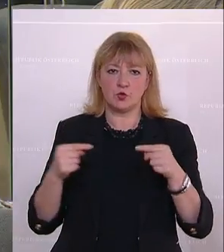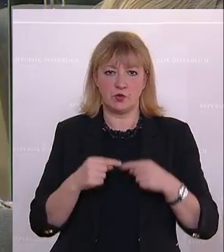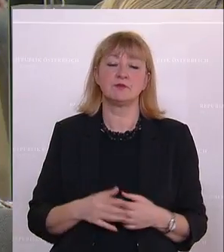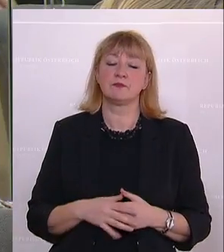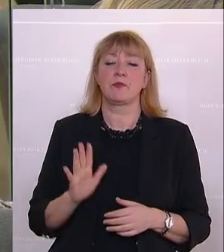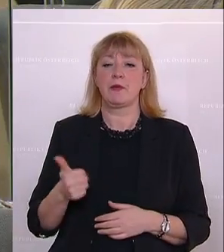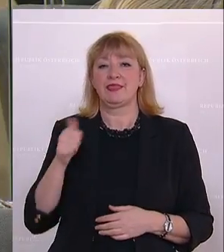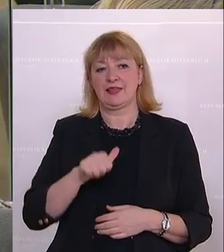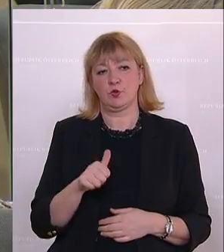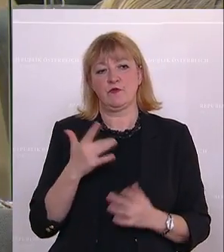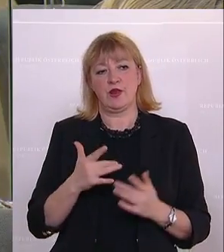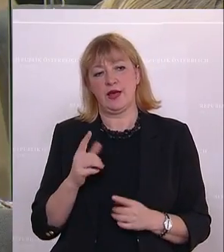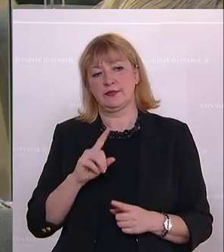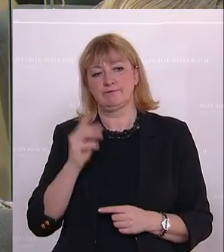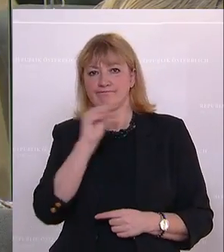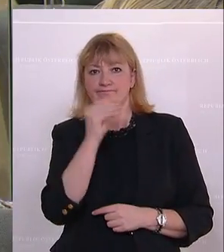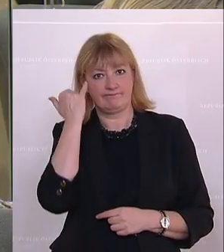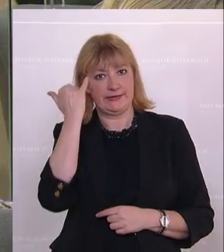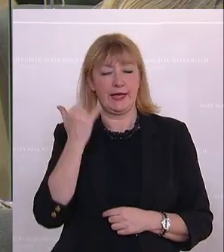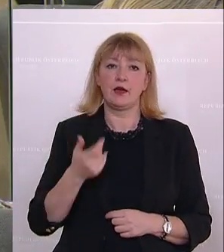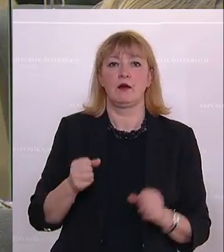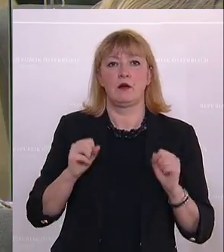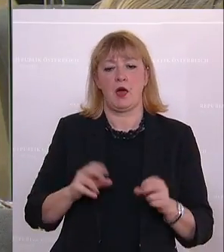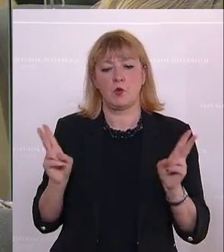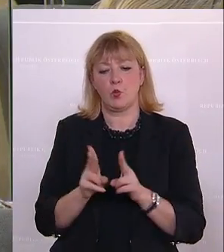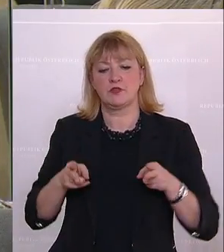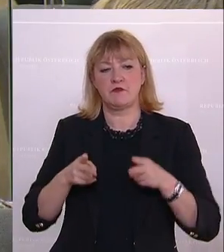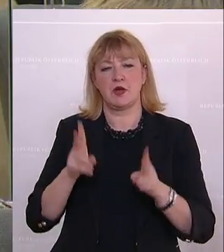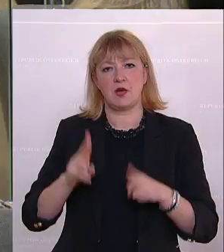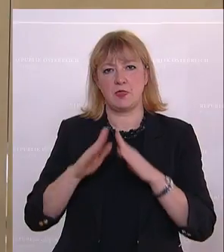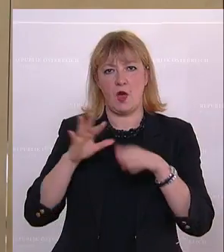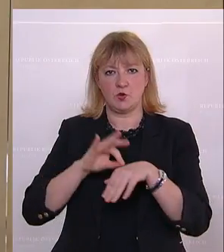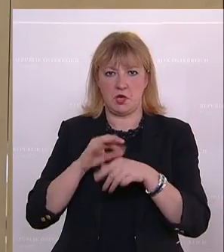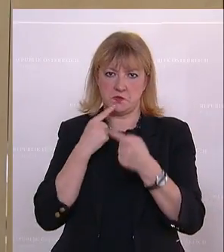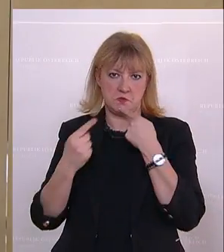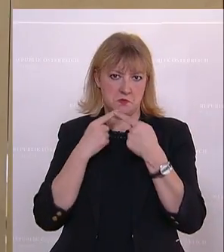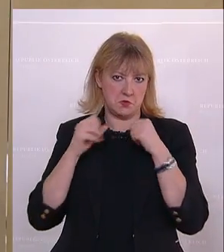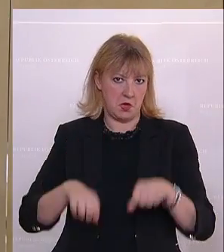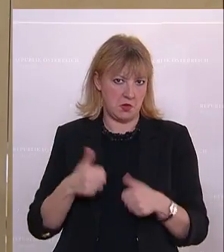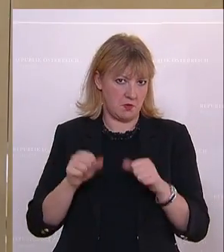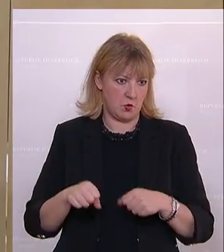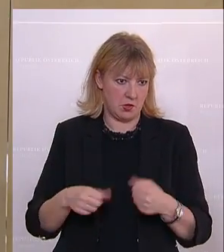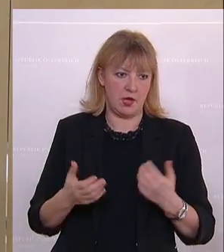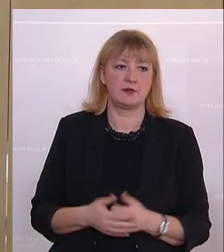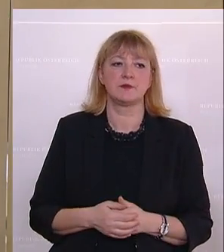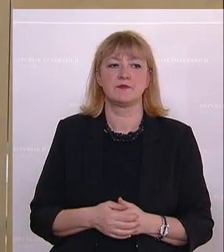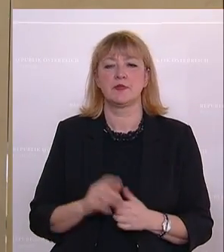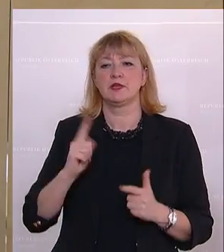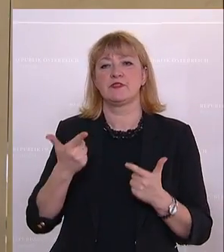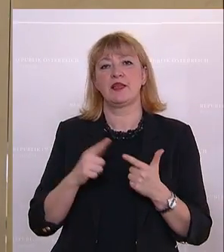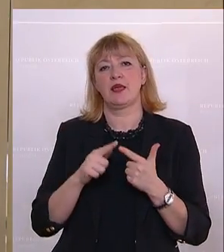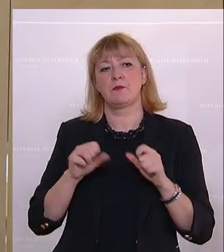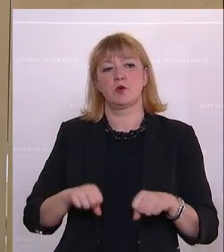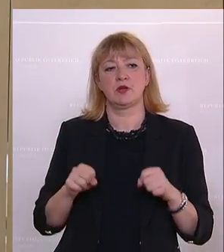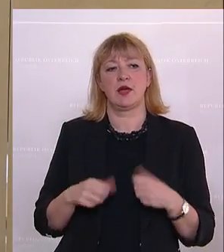dazu vielleicht nur zwei, andere Regionen. Man könnte das auf kurzen Wege auch mit dem Hausarzt klären. Wäre eine Variante. Die zweite Frage